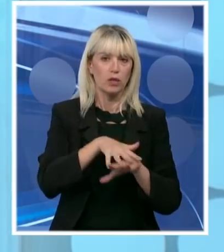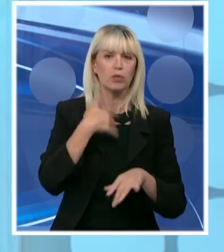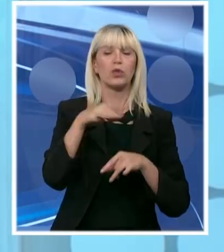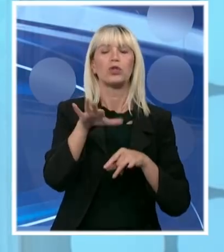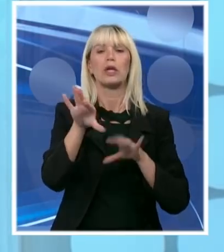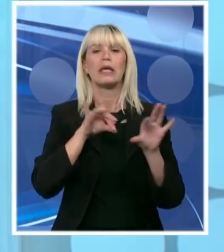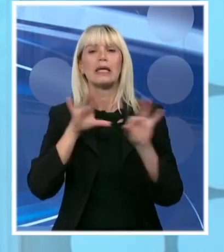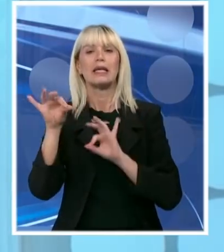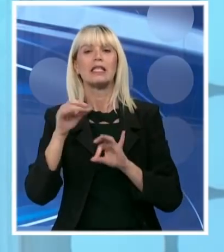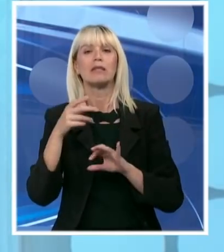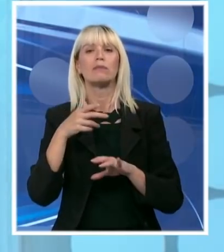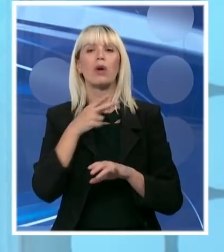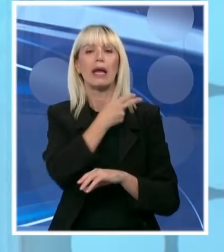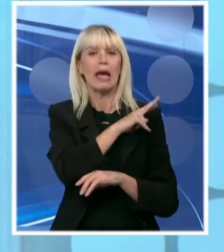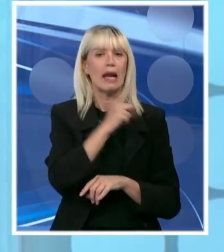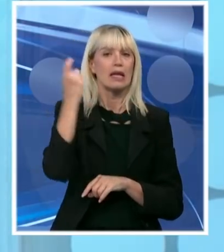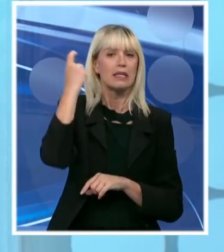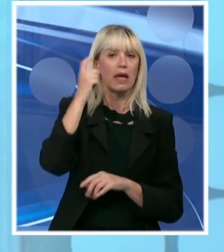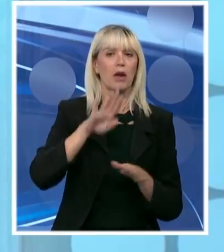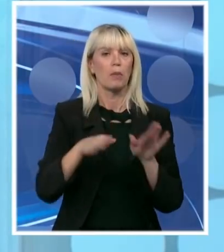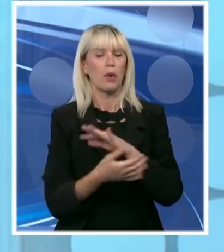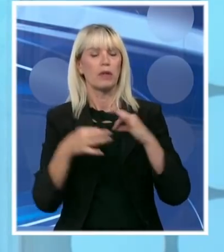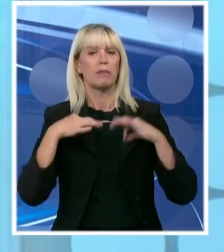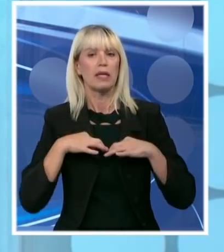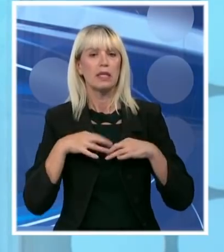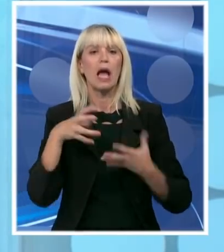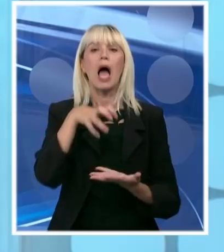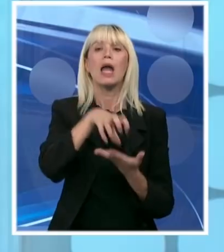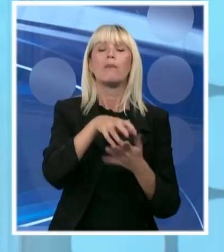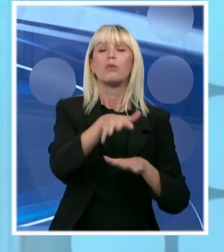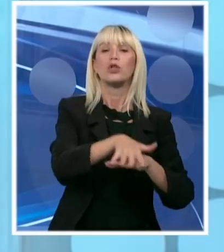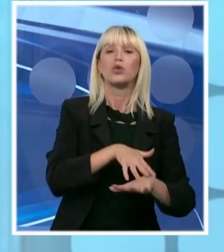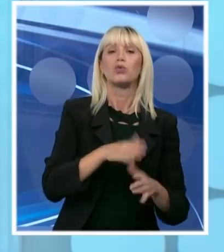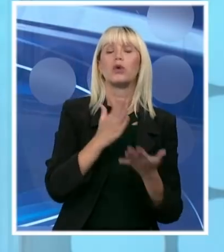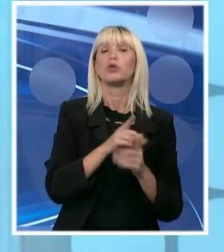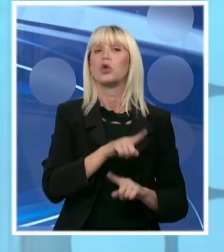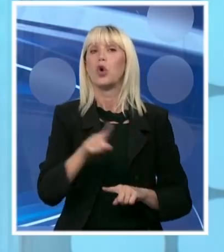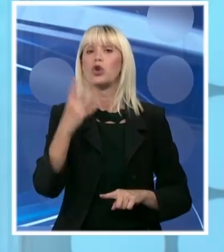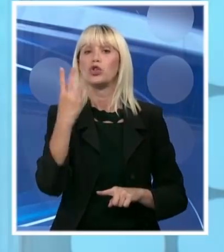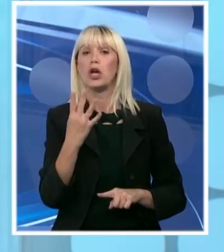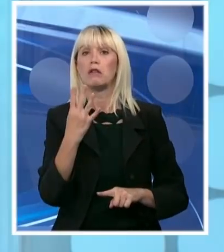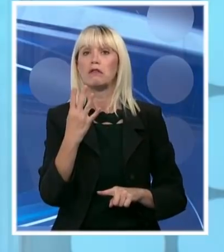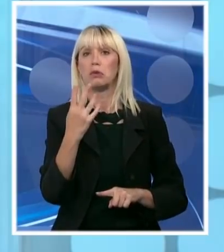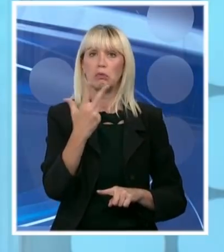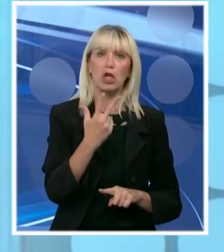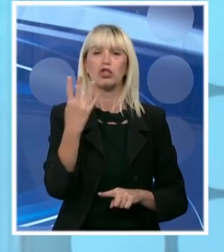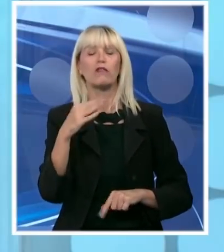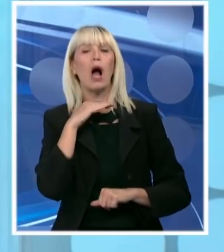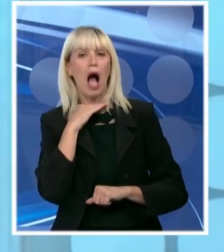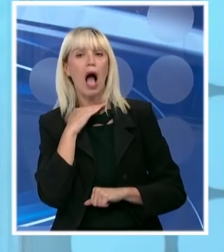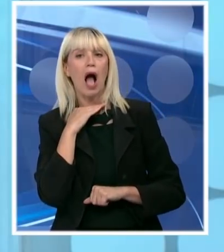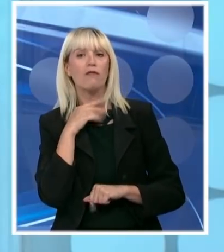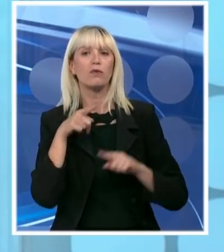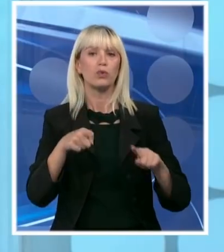predsednika generalnog sekretara i podpredsednika Republička skupština do 4. augusta ako se ne varam 3. četvrtog augusta